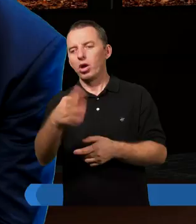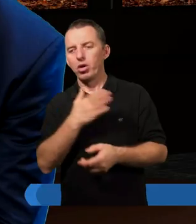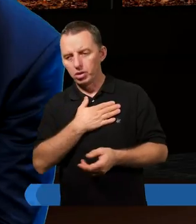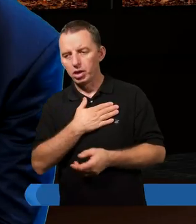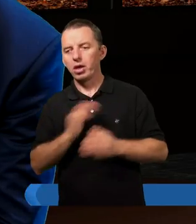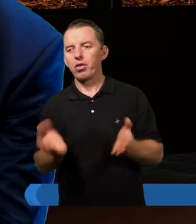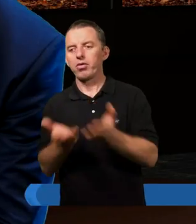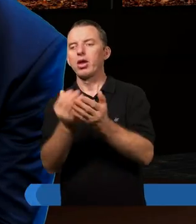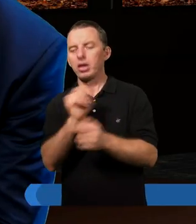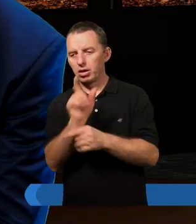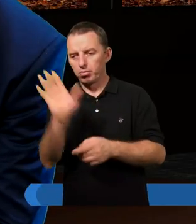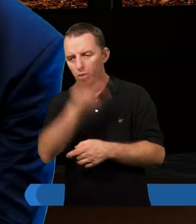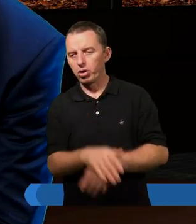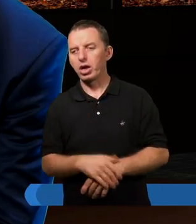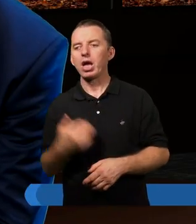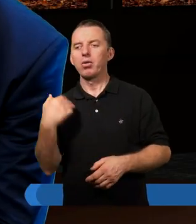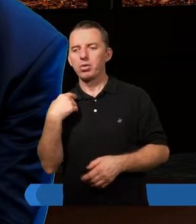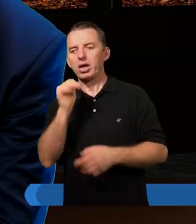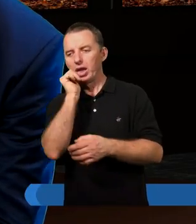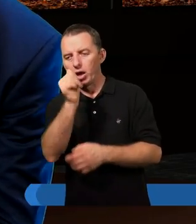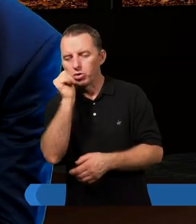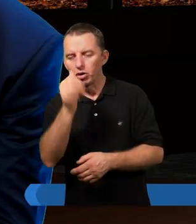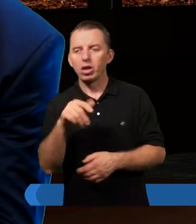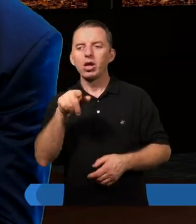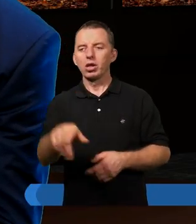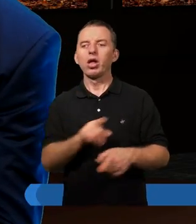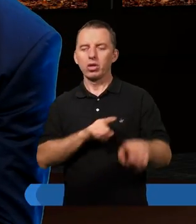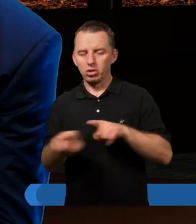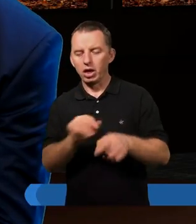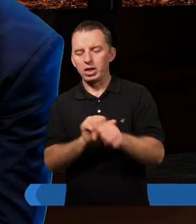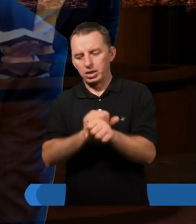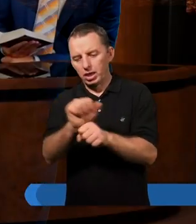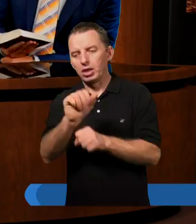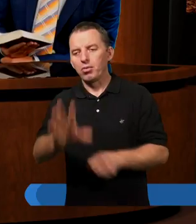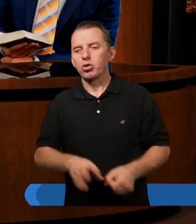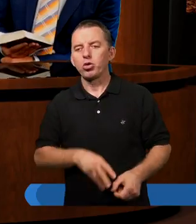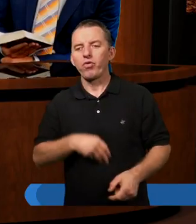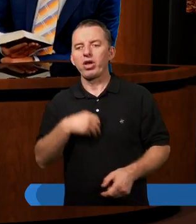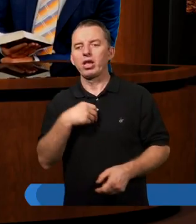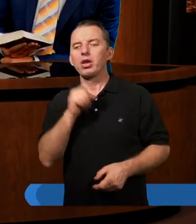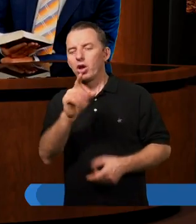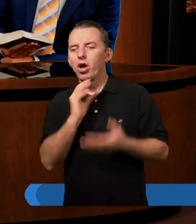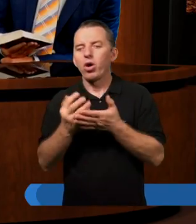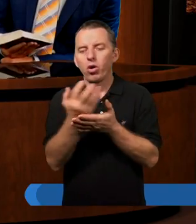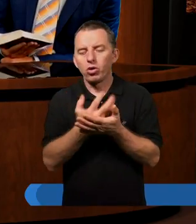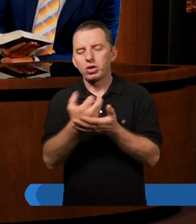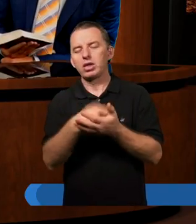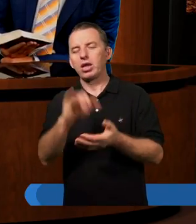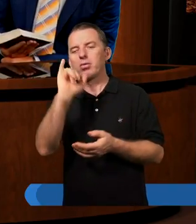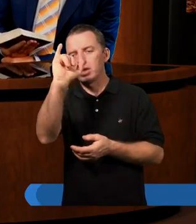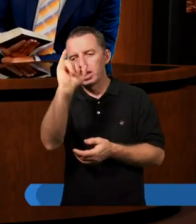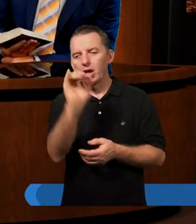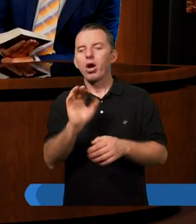Bogiem. Bo jak żyję na co dzień z Bogiem, rozmawiam z Nim na co dzień, to wtedy znaczy, że jestem święty. I czy korzystam z Jego łaski.